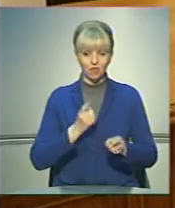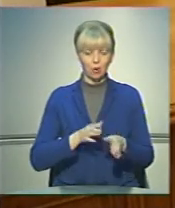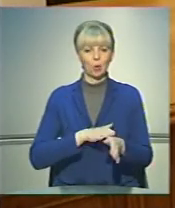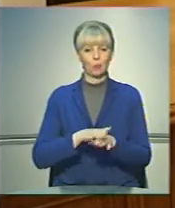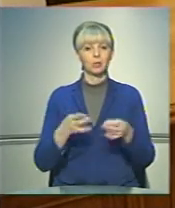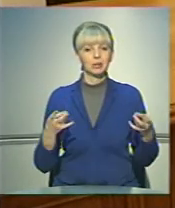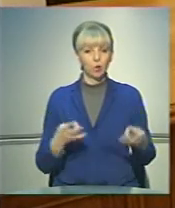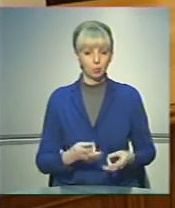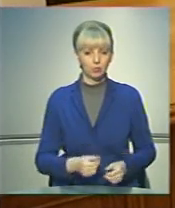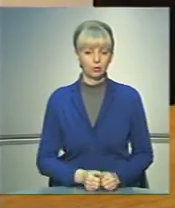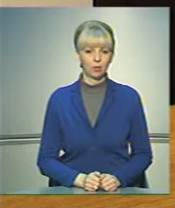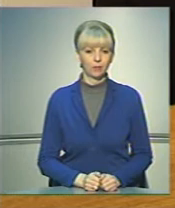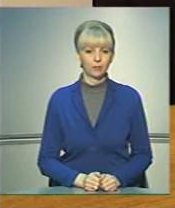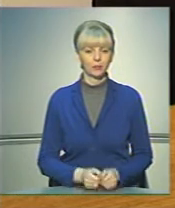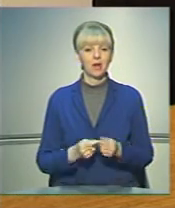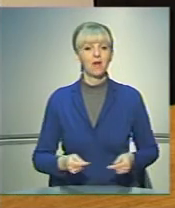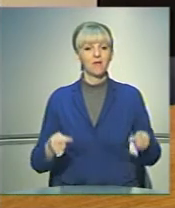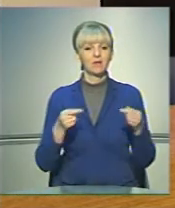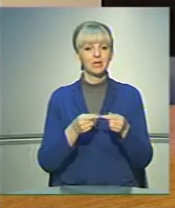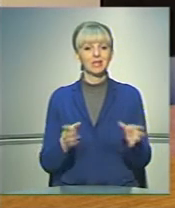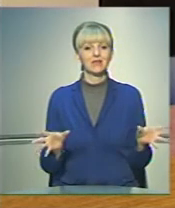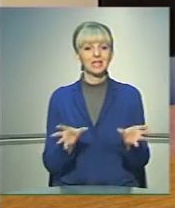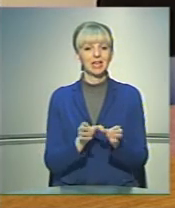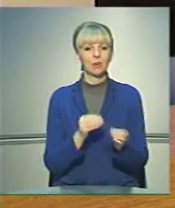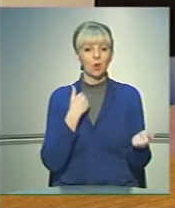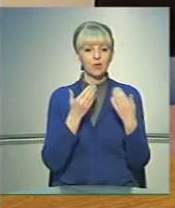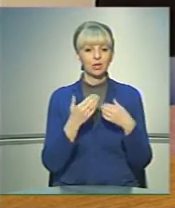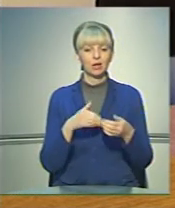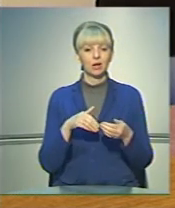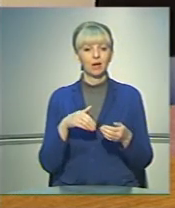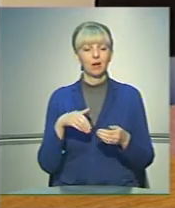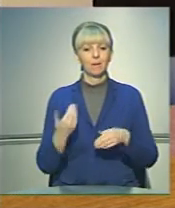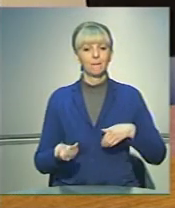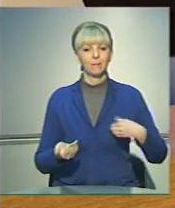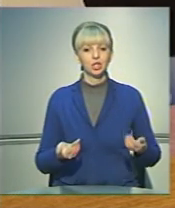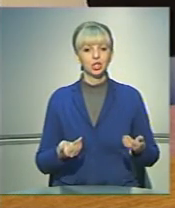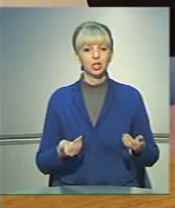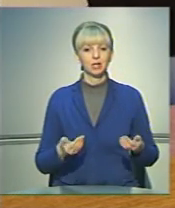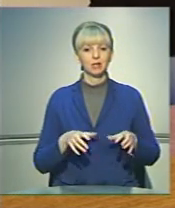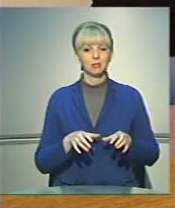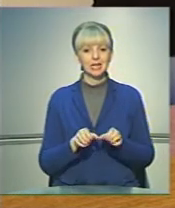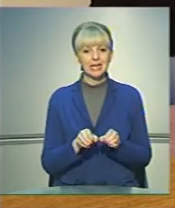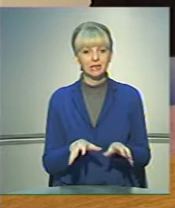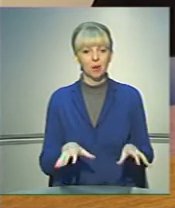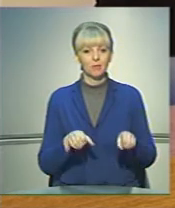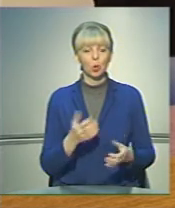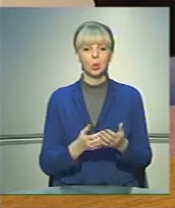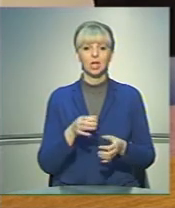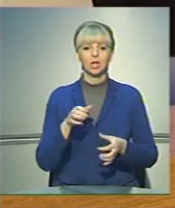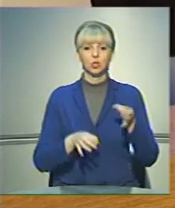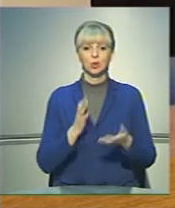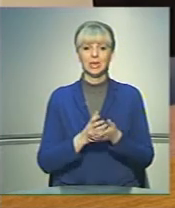відбулася необхідно. Визначити взаємовідносини між гілками влади, адже, щоб дійсно, коли суд є